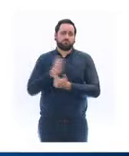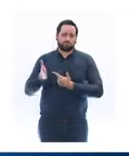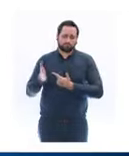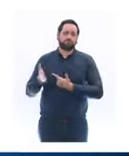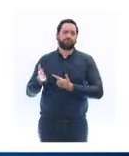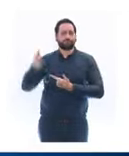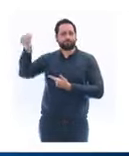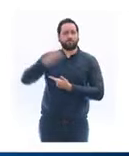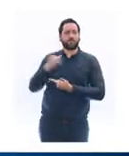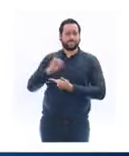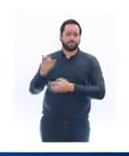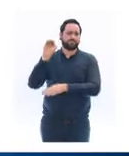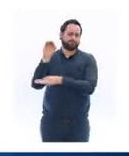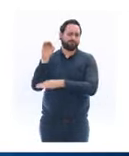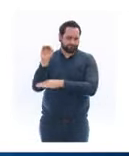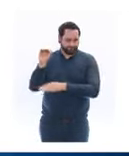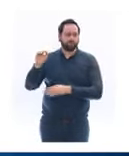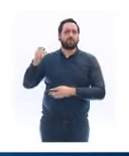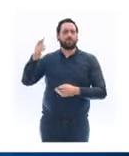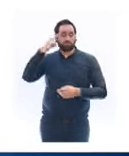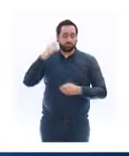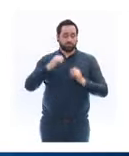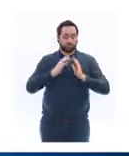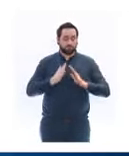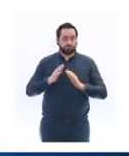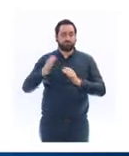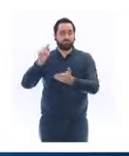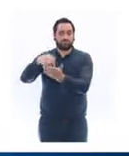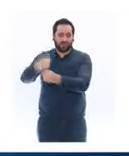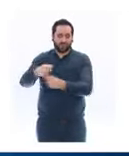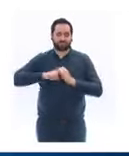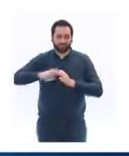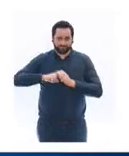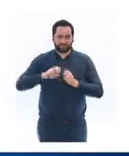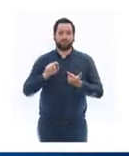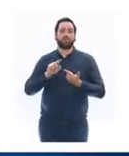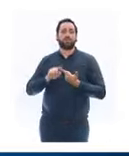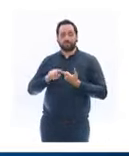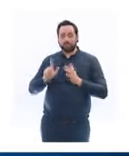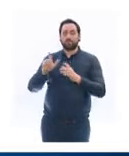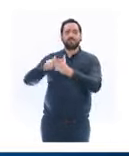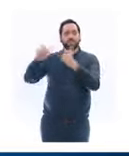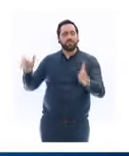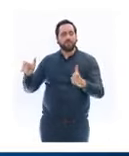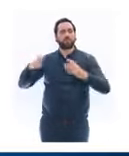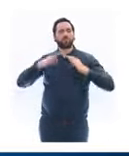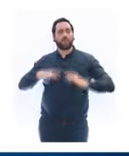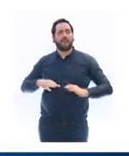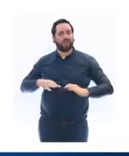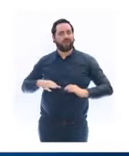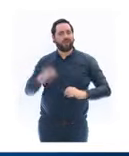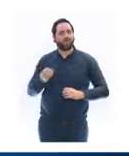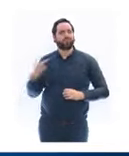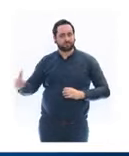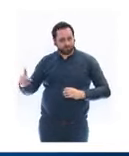déplacements entre le domicile et le travail. Par l'établissement scolaire de vos enfants, pour les déplacements